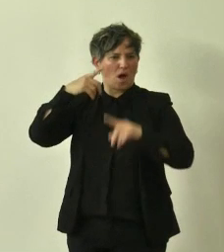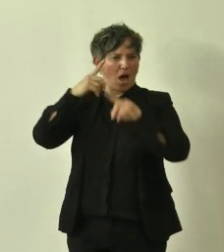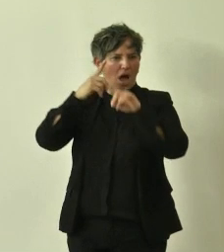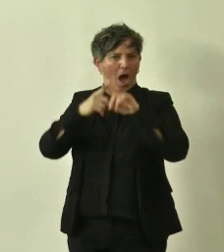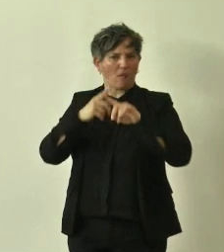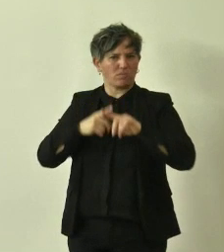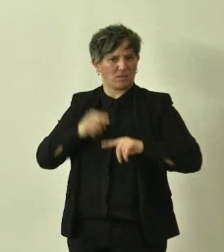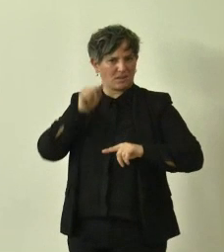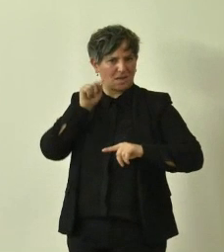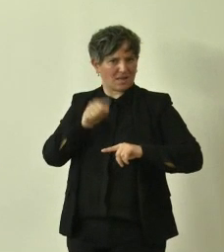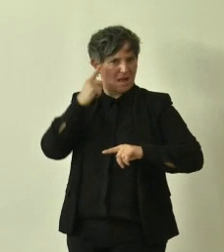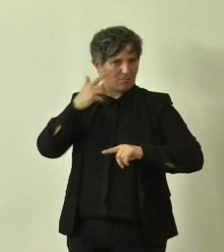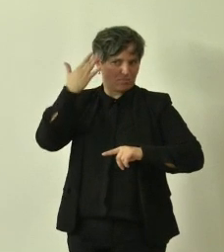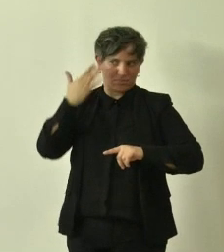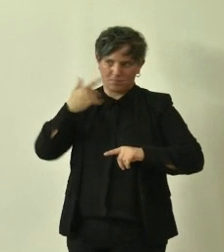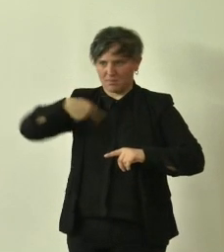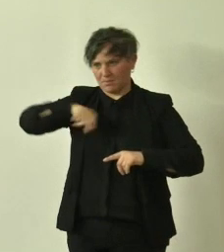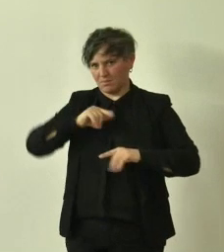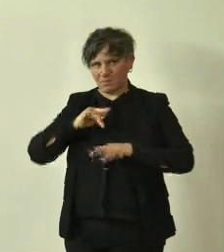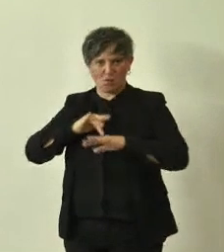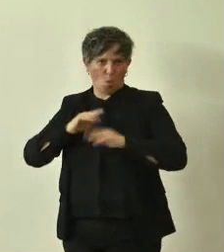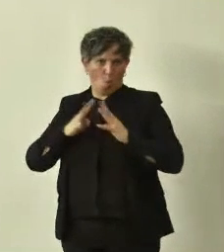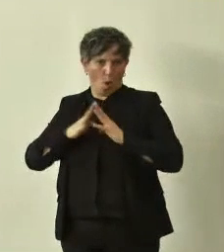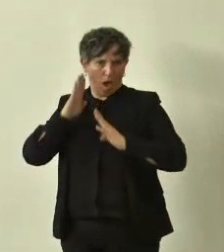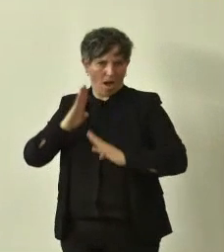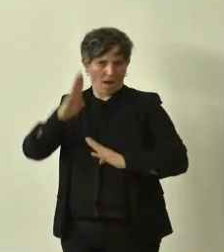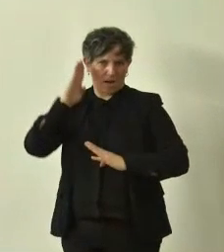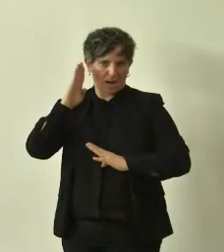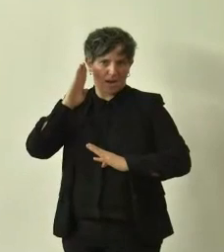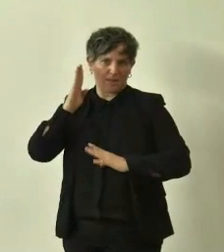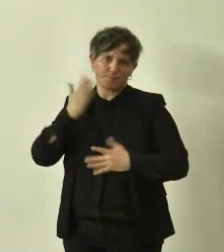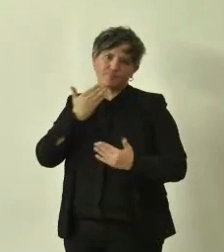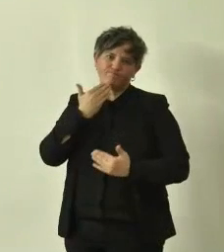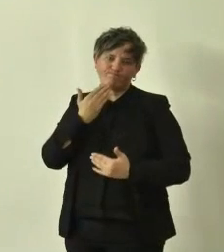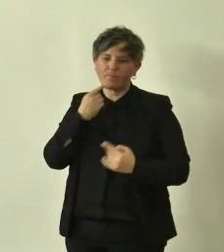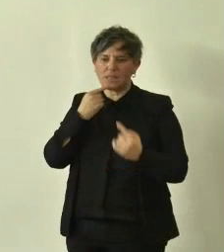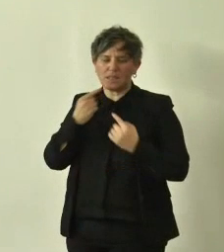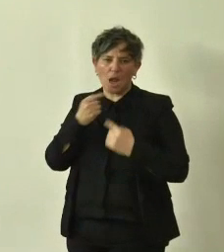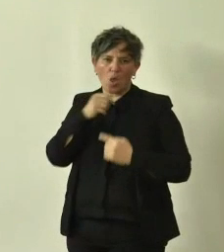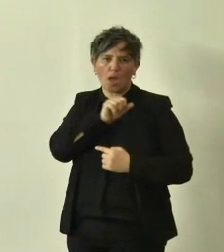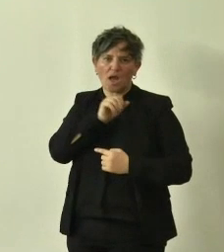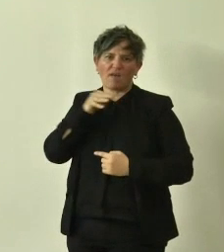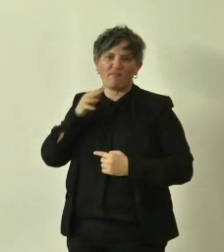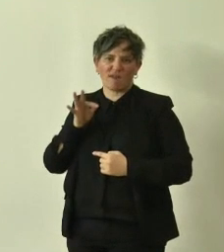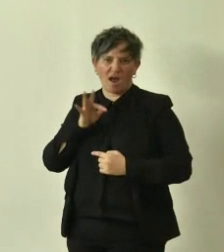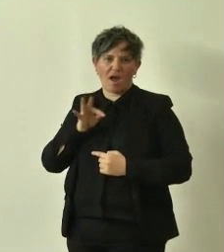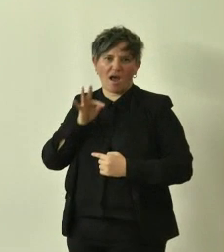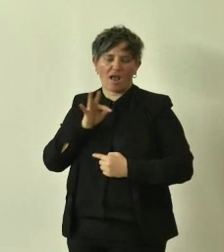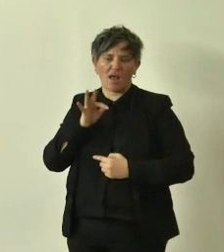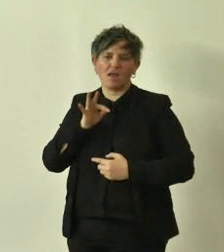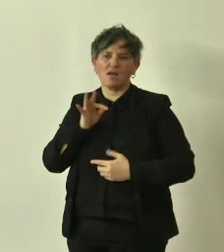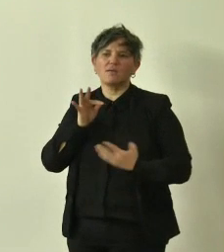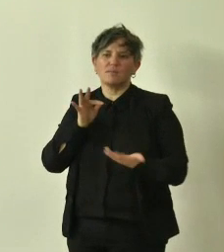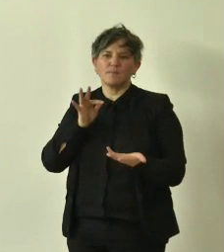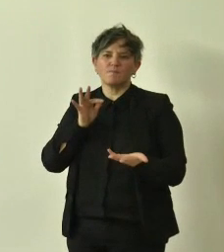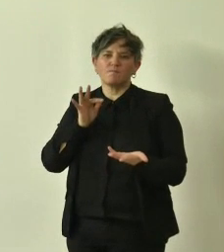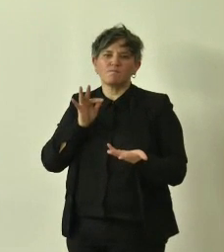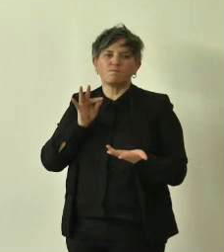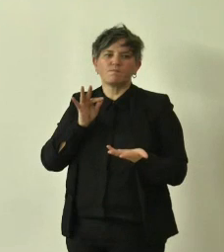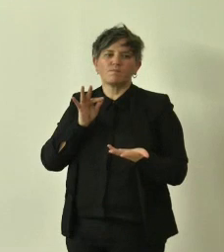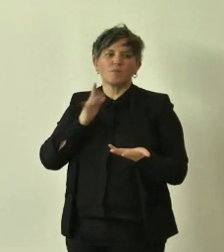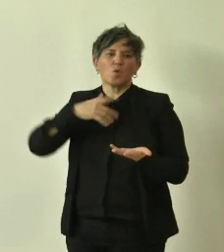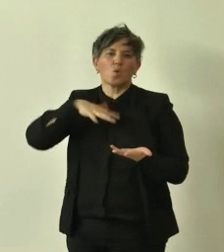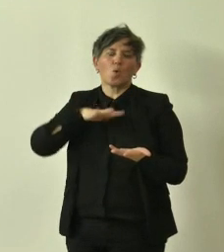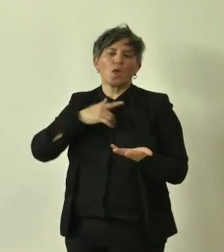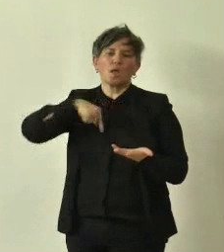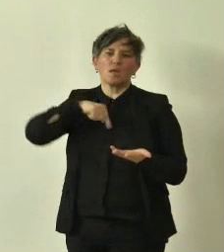tragedia della guerra e tramite il diario di Anna Frank insomma abbiamo conosciuto